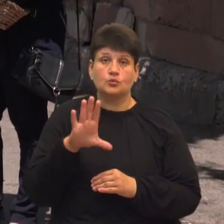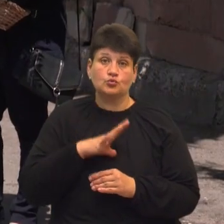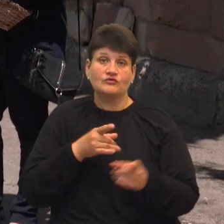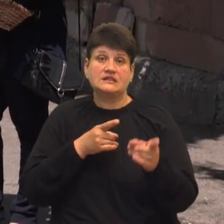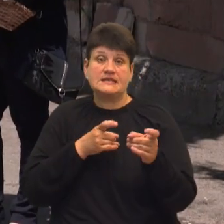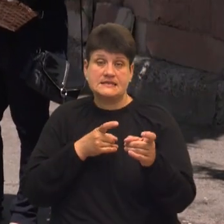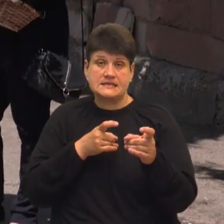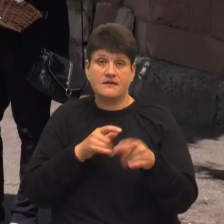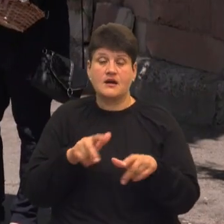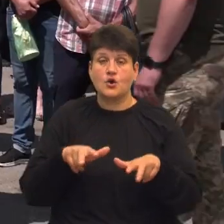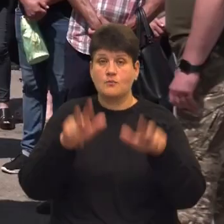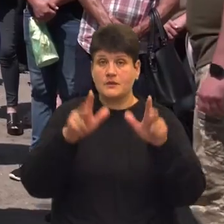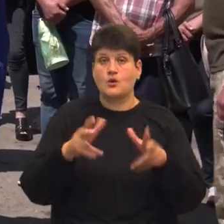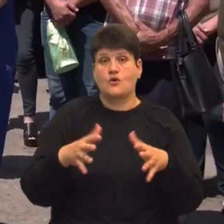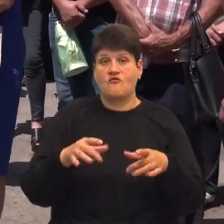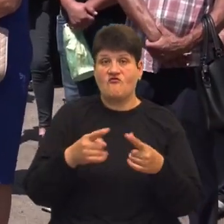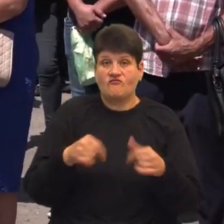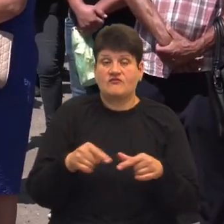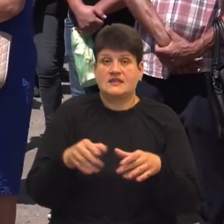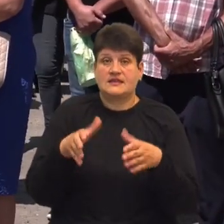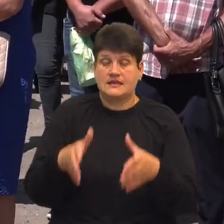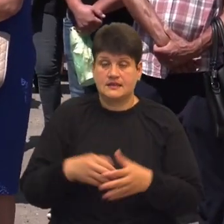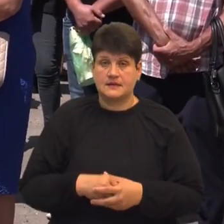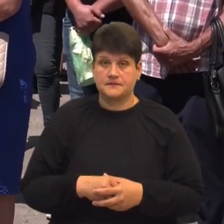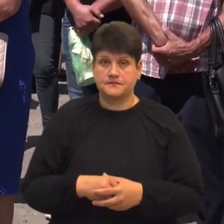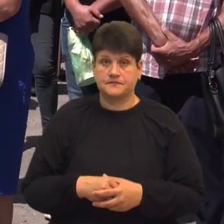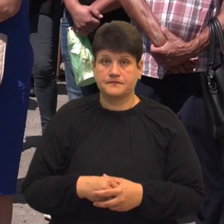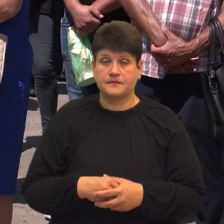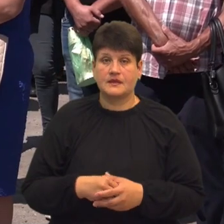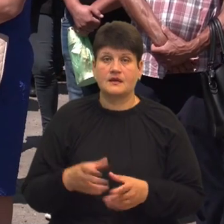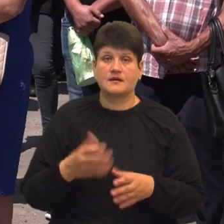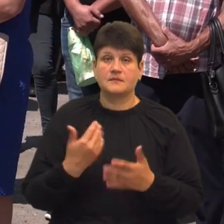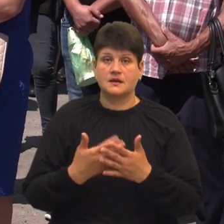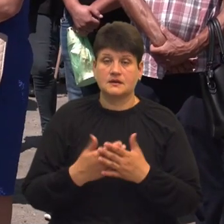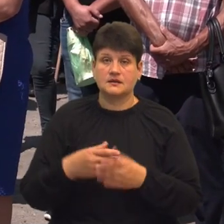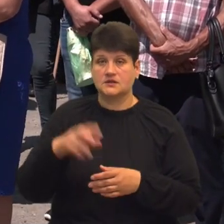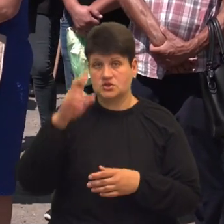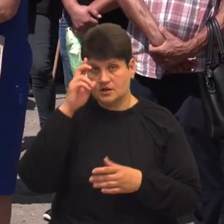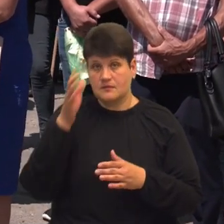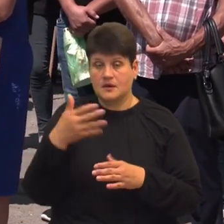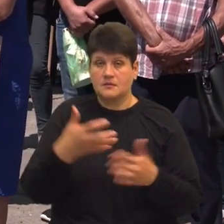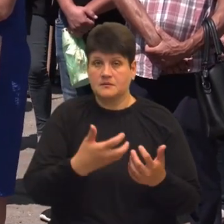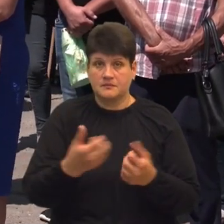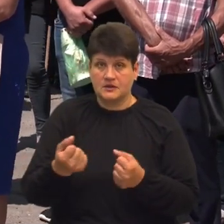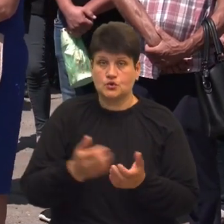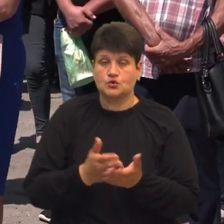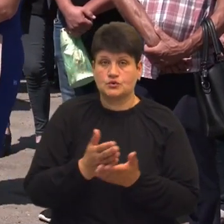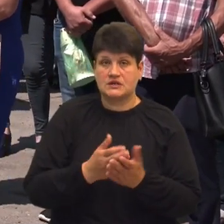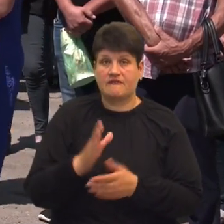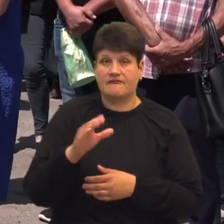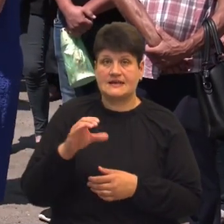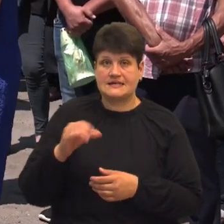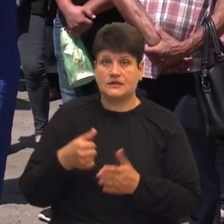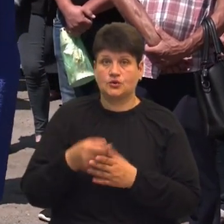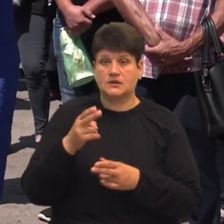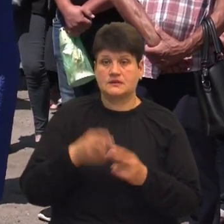аеромобільного відділення. Примій цей прапор, як сила у держави, який служив ваш син до кінця із самовітом.